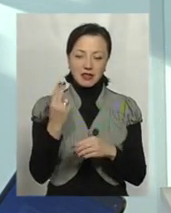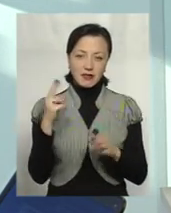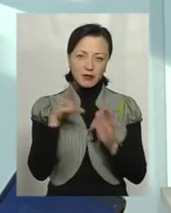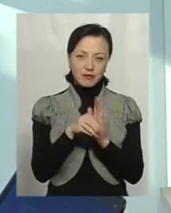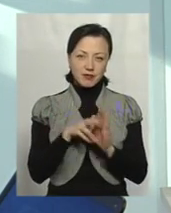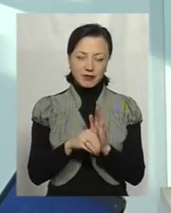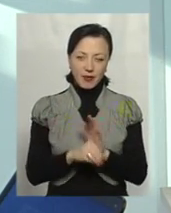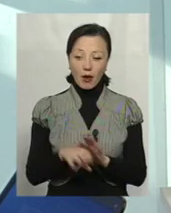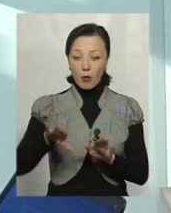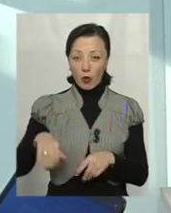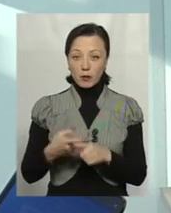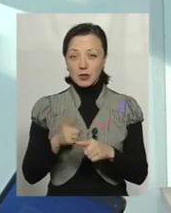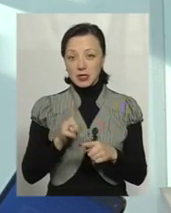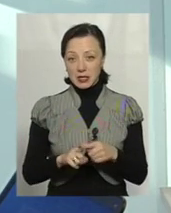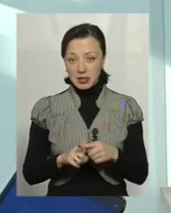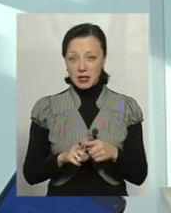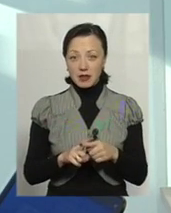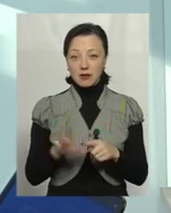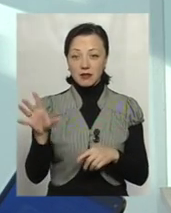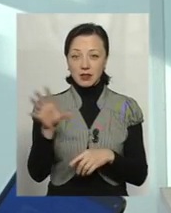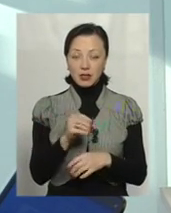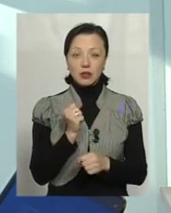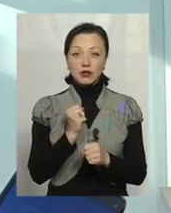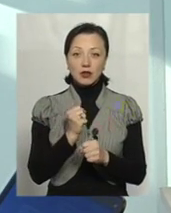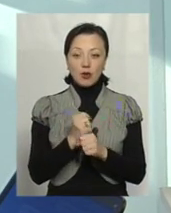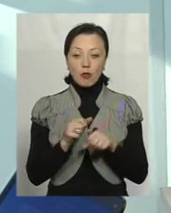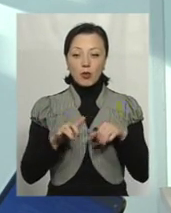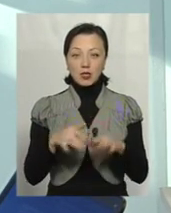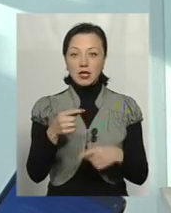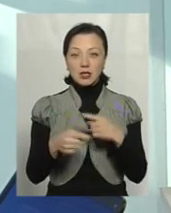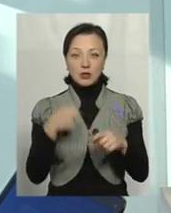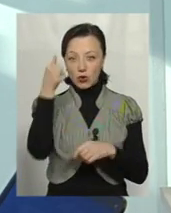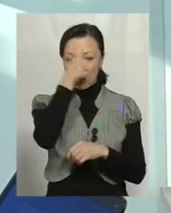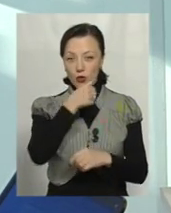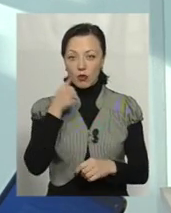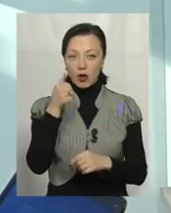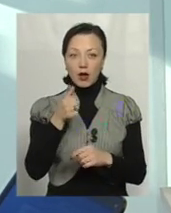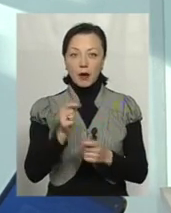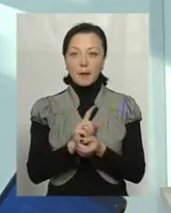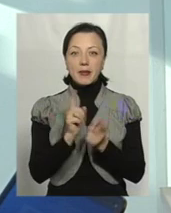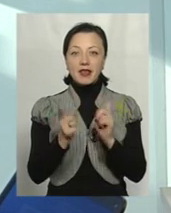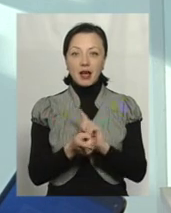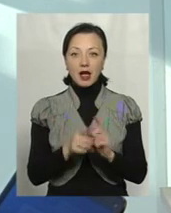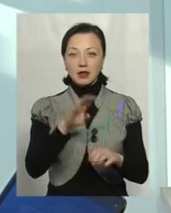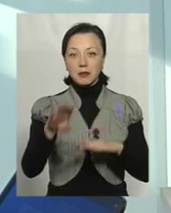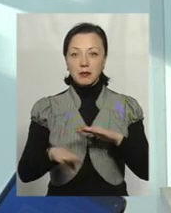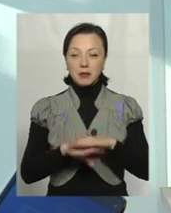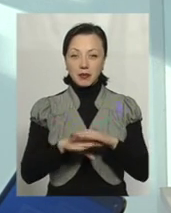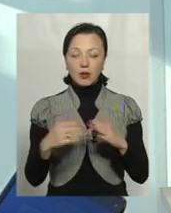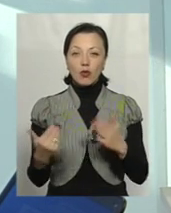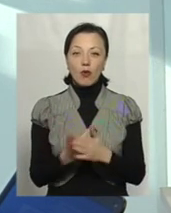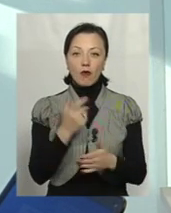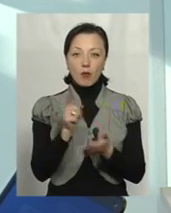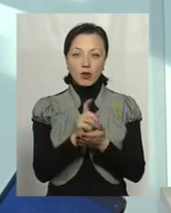А потім навіть оце, те, що було зроблено з коліна, навіть це вже в процесі року починаємо міняти під нову податкову базу. Це все від того,